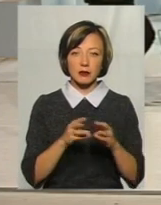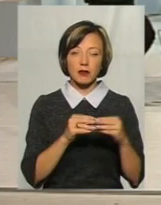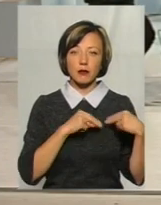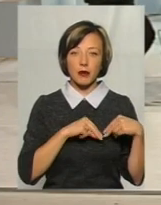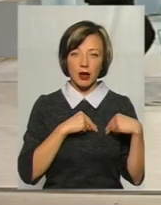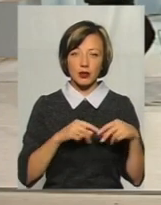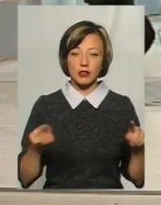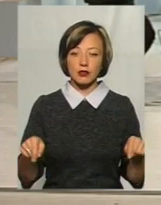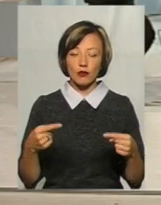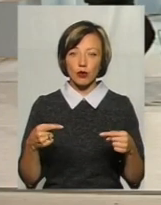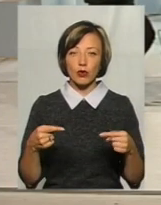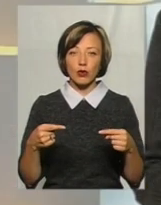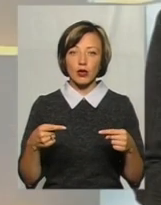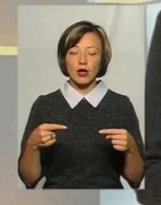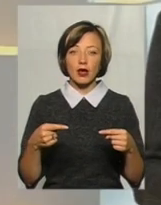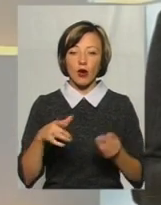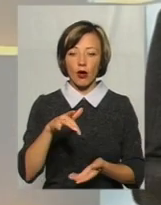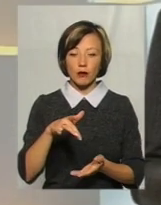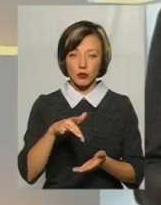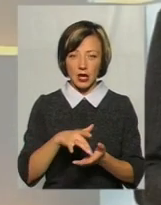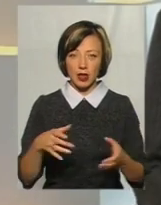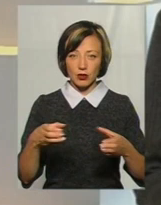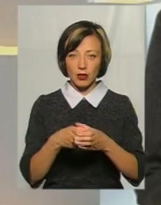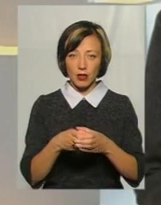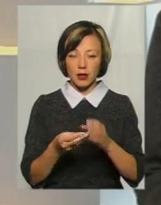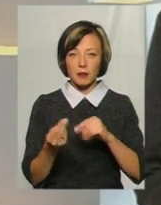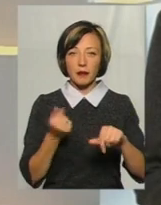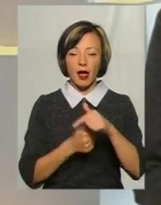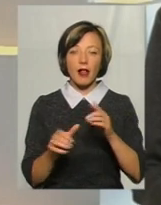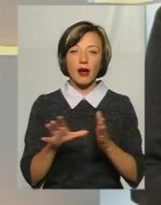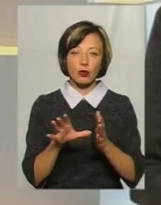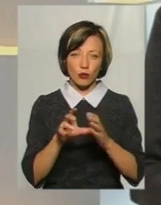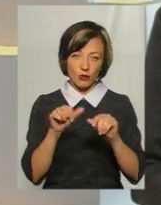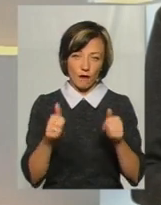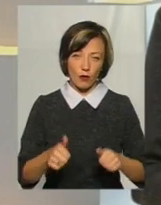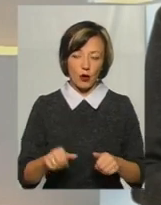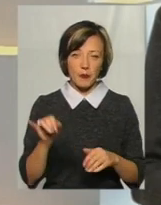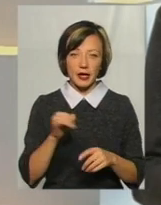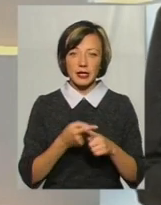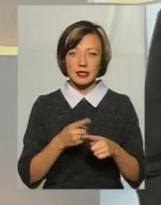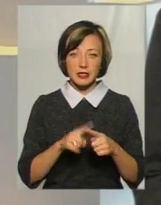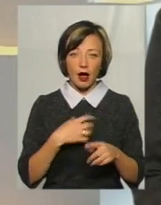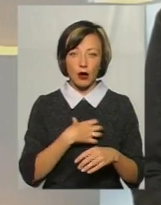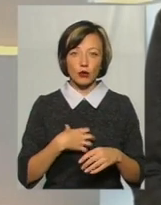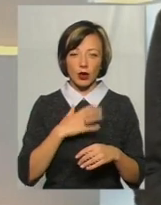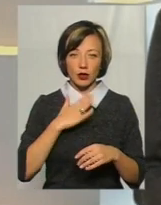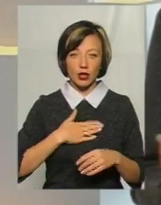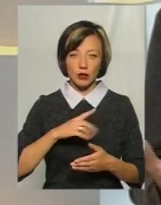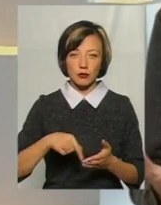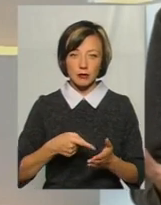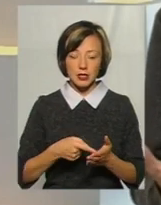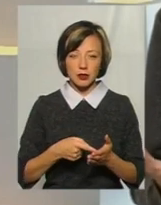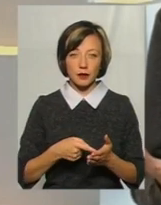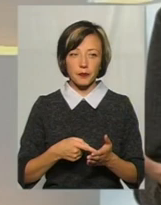створює осередок підприємців електронної комерції. І це актуально для нашого міста. Наше